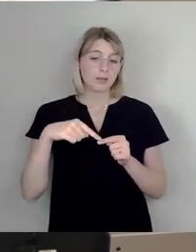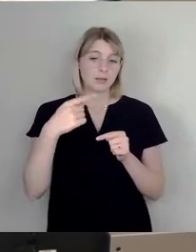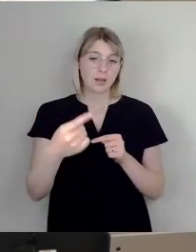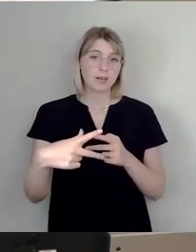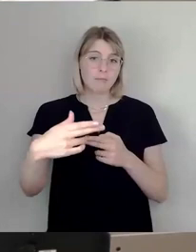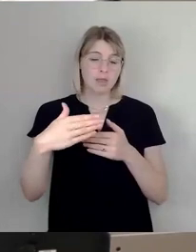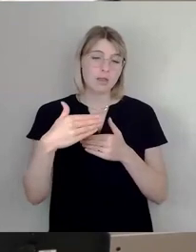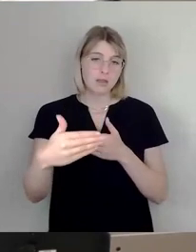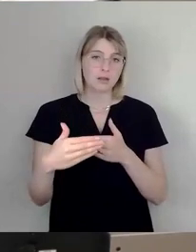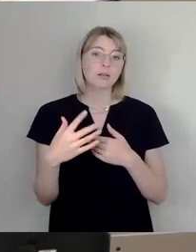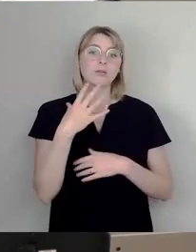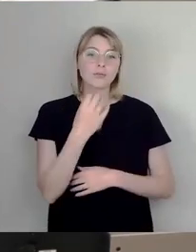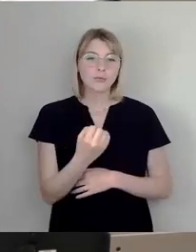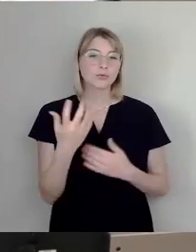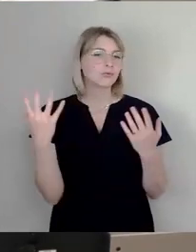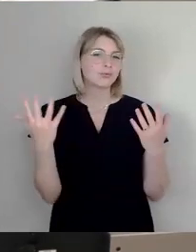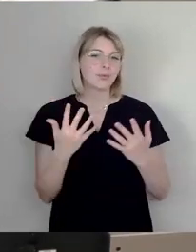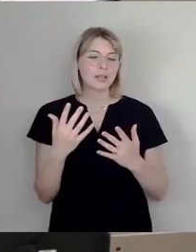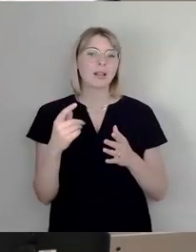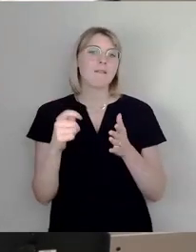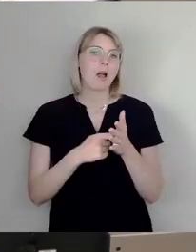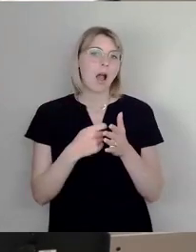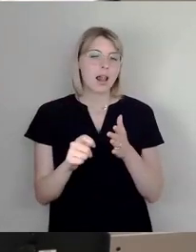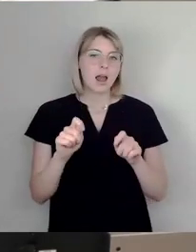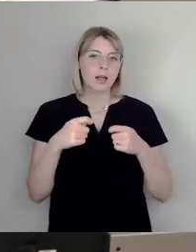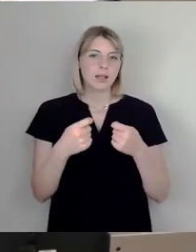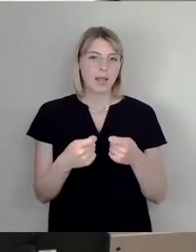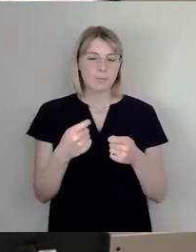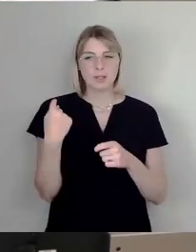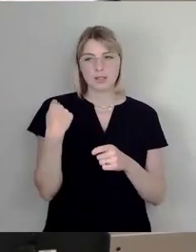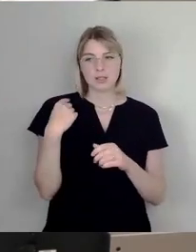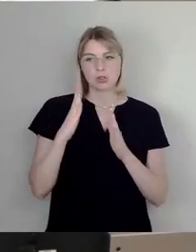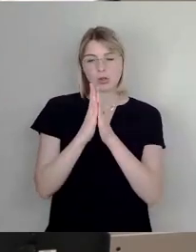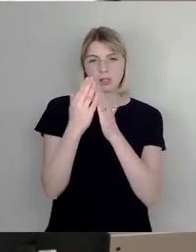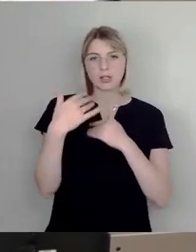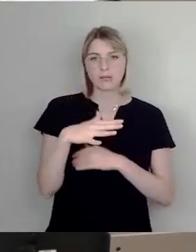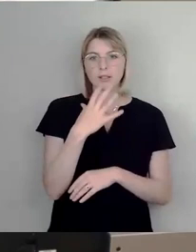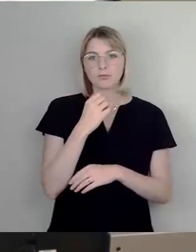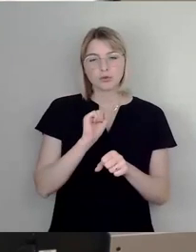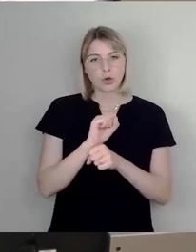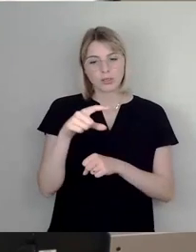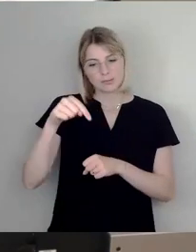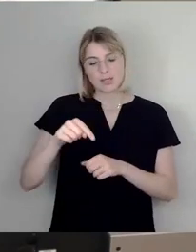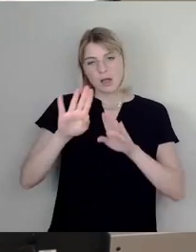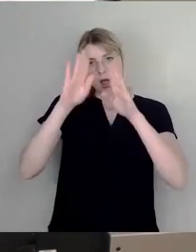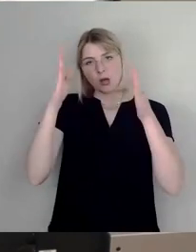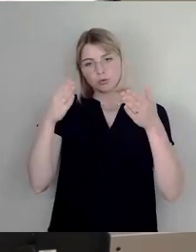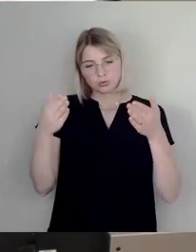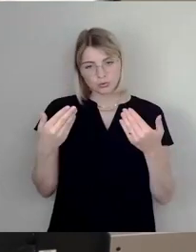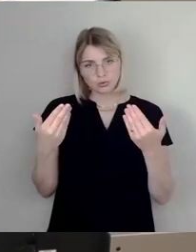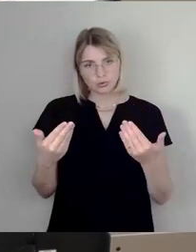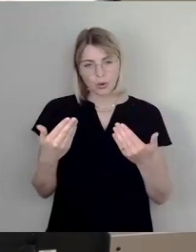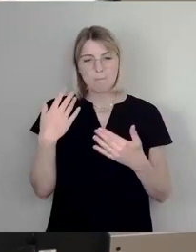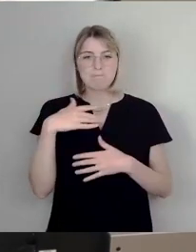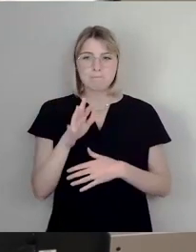wünschen, auch trotz des Wahlergebnisses vom vergangenen Sonntag, dass dieses Haus hier Einsicht in die Notwendigkeit der Dinge hat, die